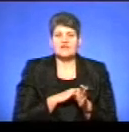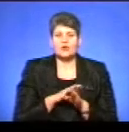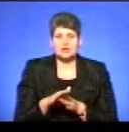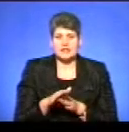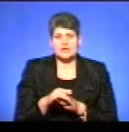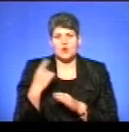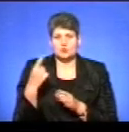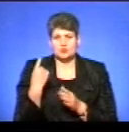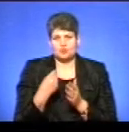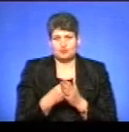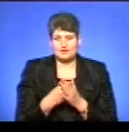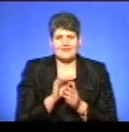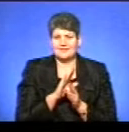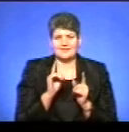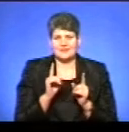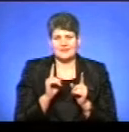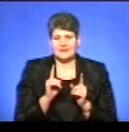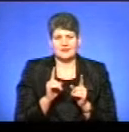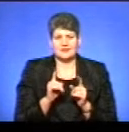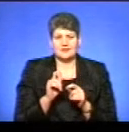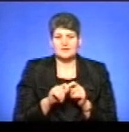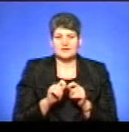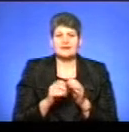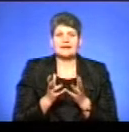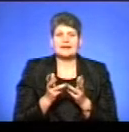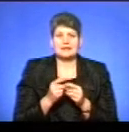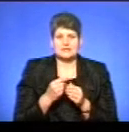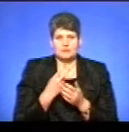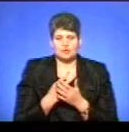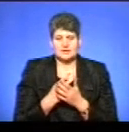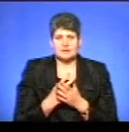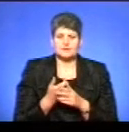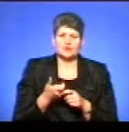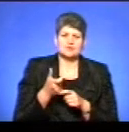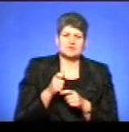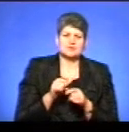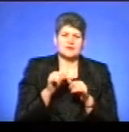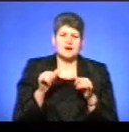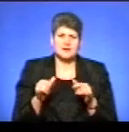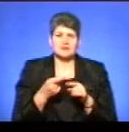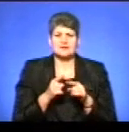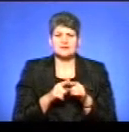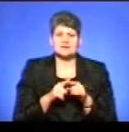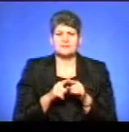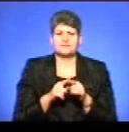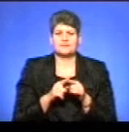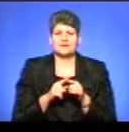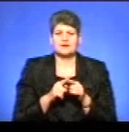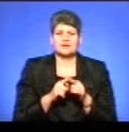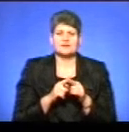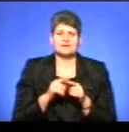обласного бюджету, а не тільки досліджувати кількісні показники. Зростання, абсолютна величина зростання чи